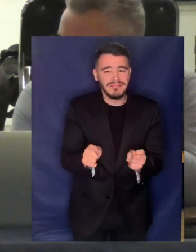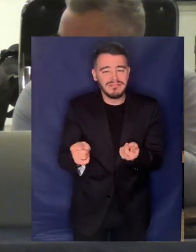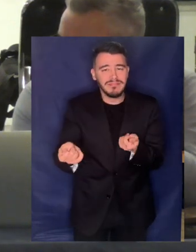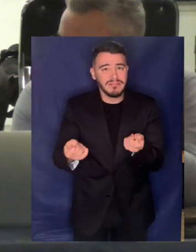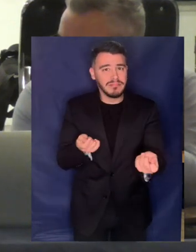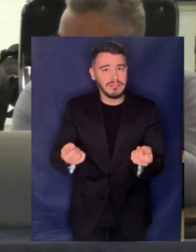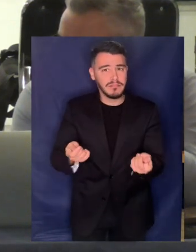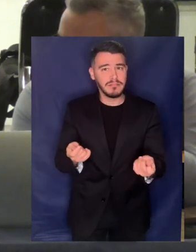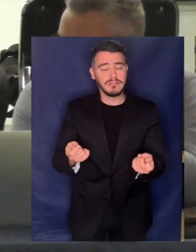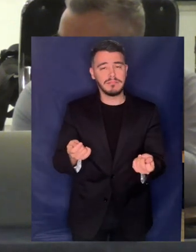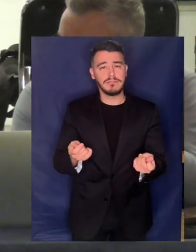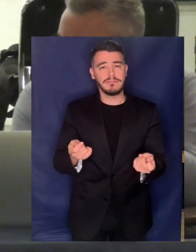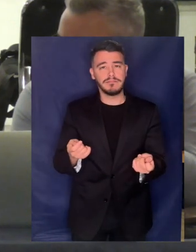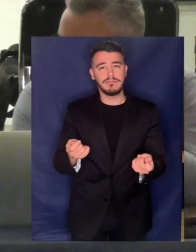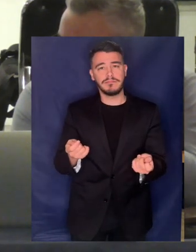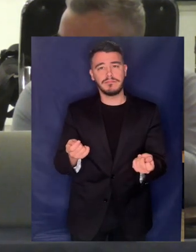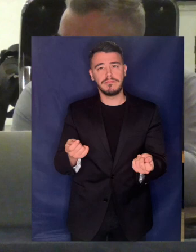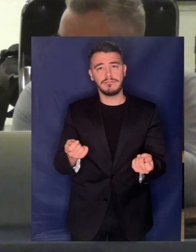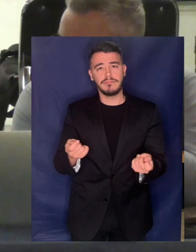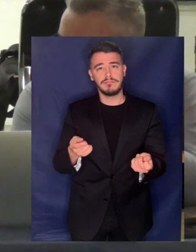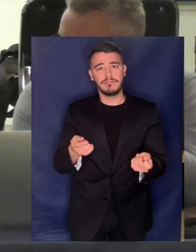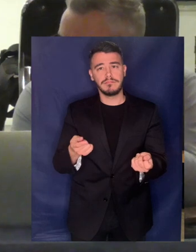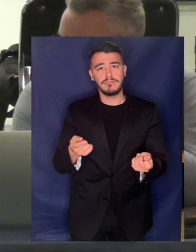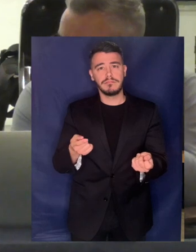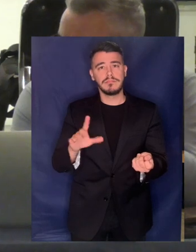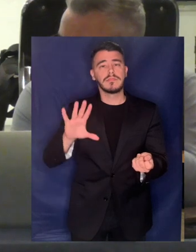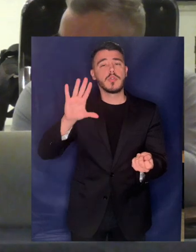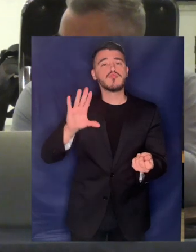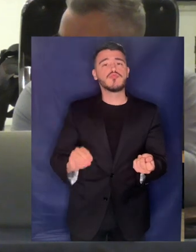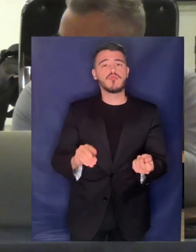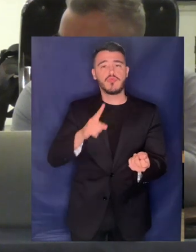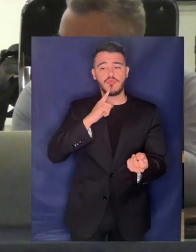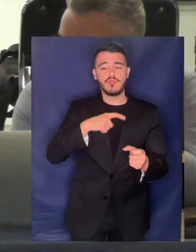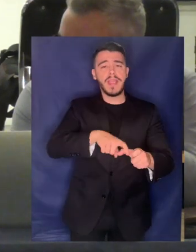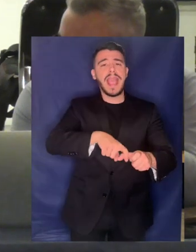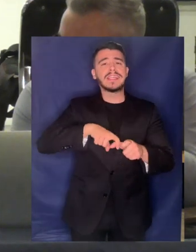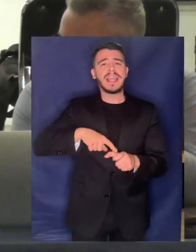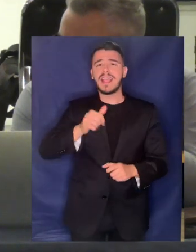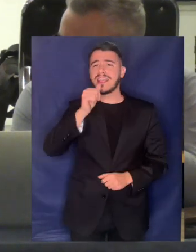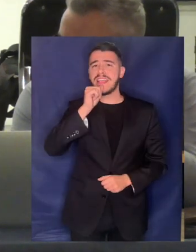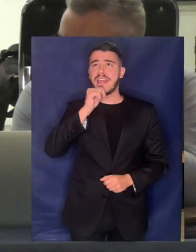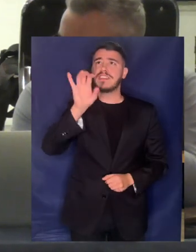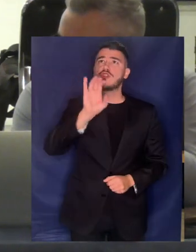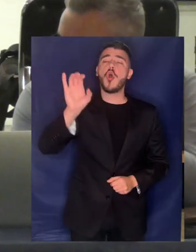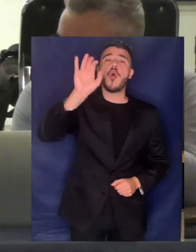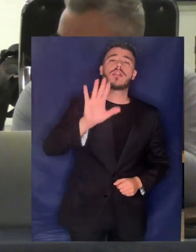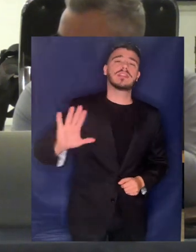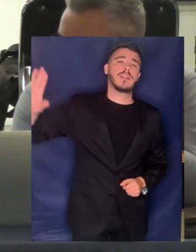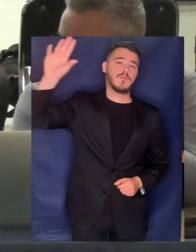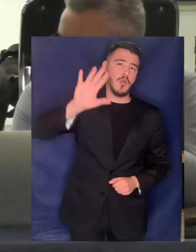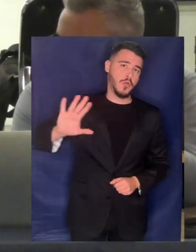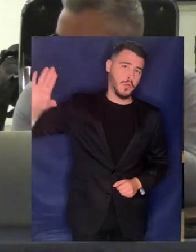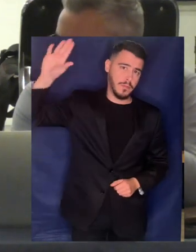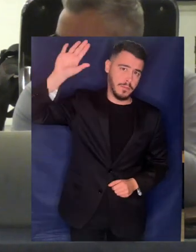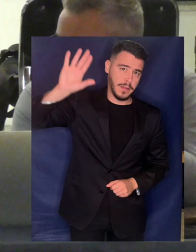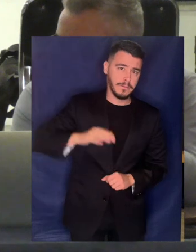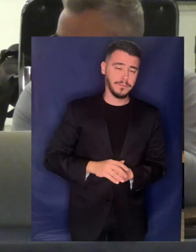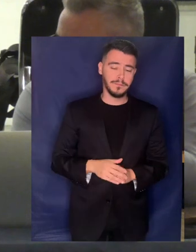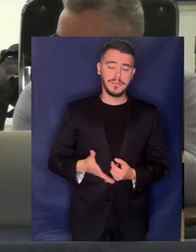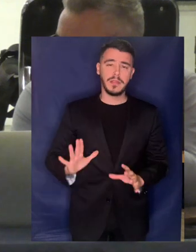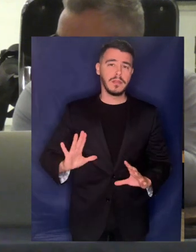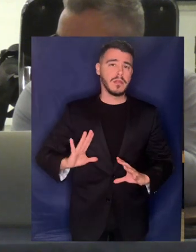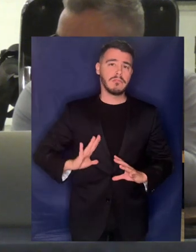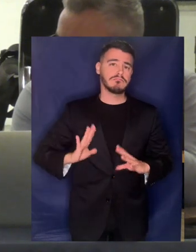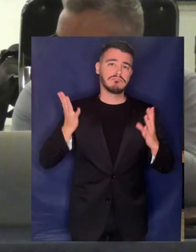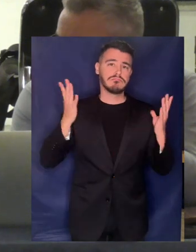διακυβέρνησης για τις επιχειρήσεις ίδρευσης στην Ευρωπαϊκή Ένωση Δεν θέλω να σας κουράσω άλλο με διάφορα